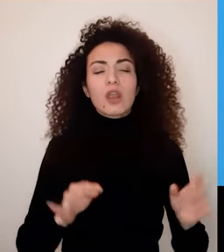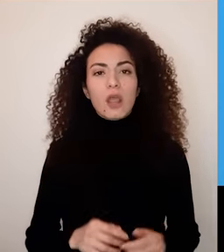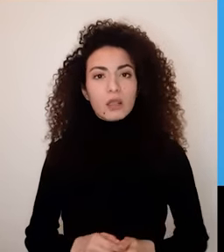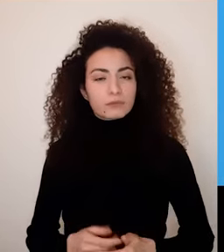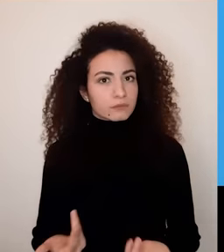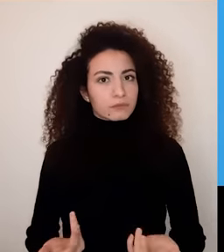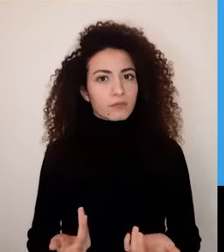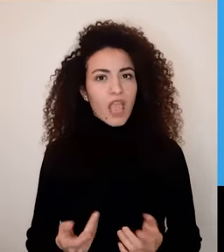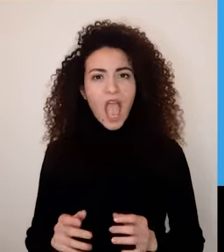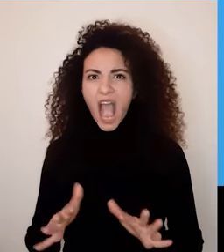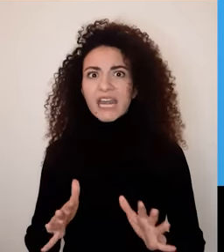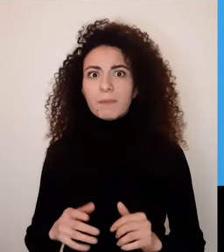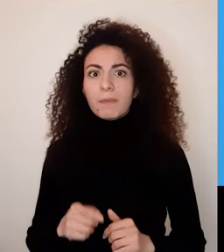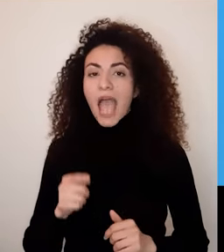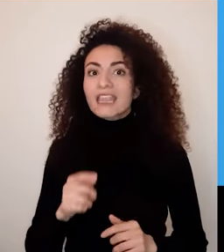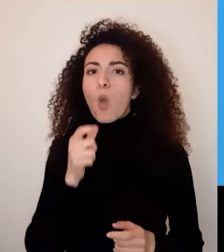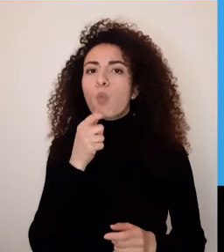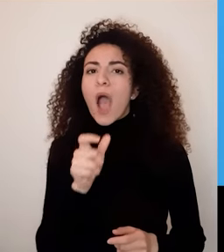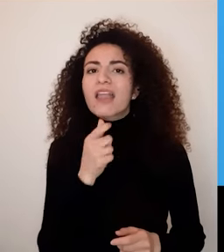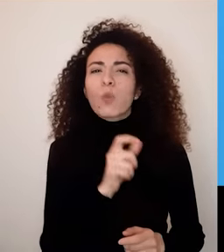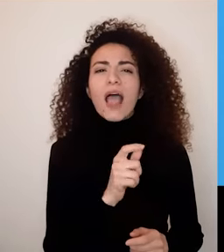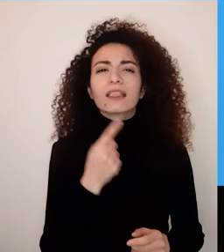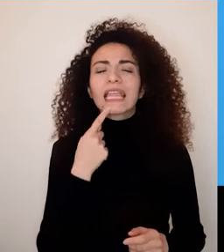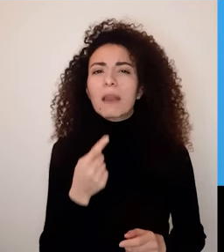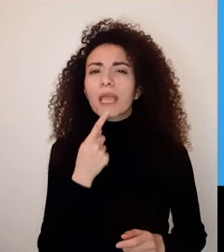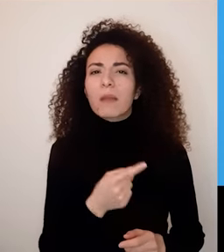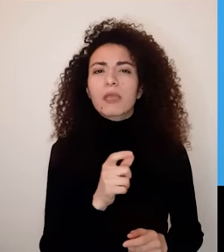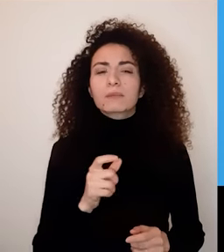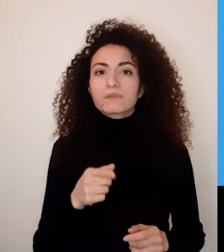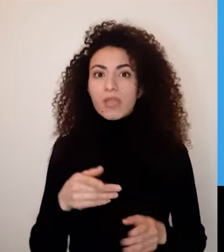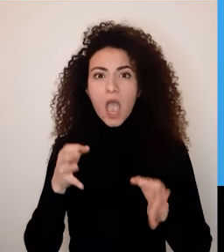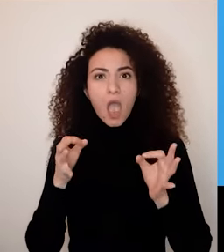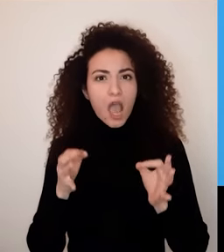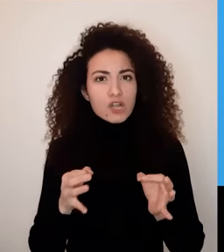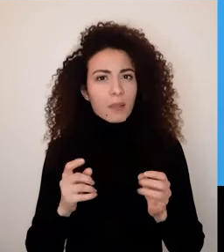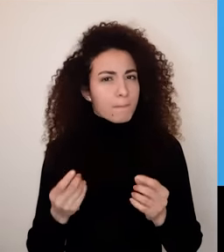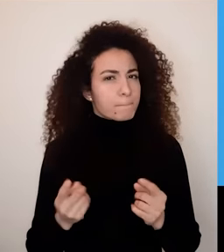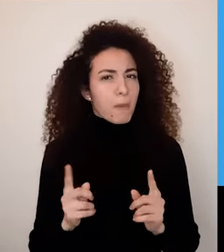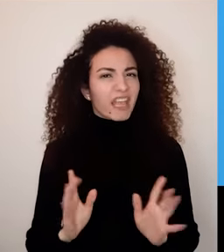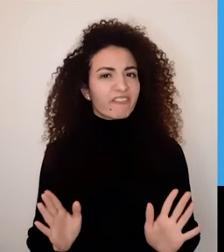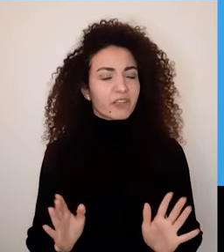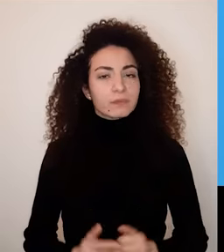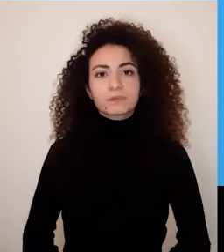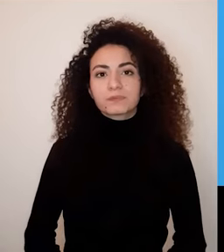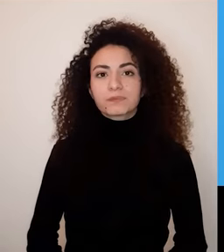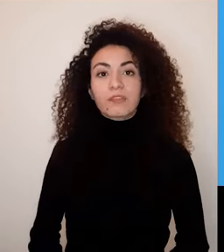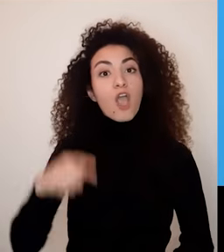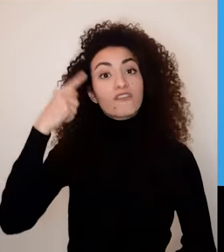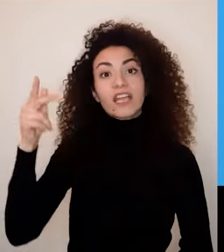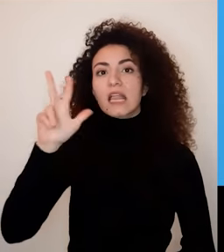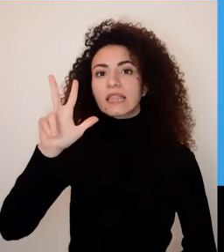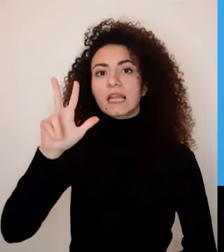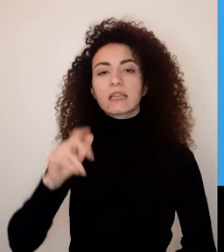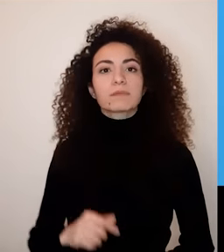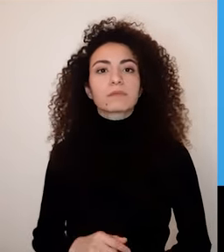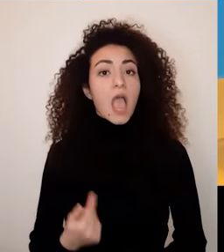والشخص المثالي اللي ما فيه بديل عنه؟ فبناء الموقف على المشاعر والوعود وحدة ليس أبدا مؤشر